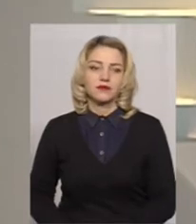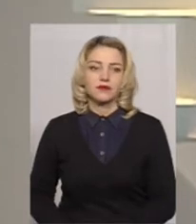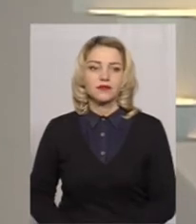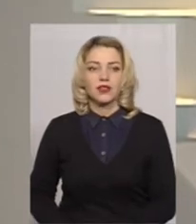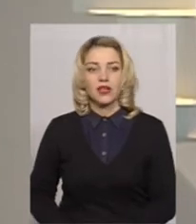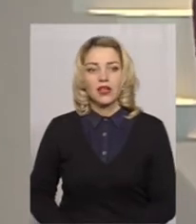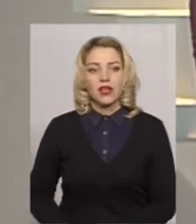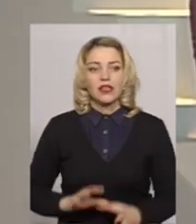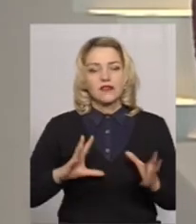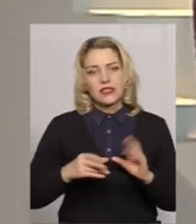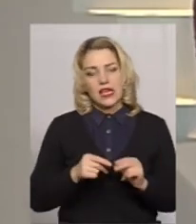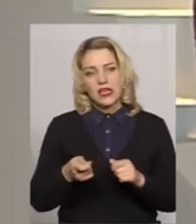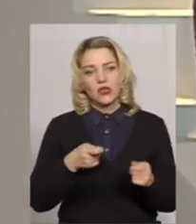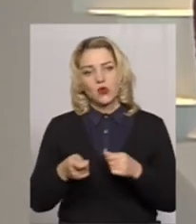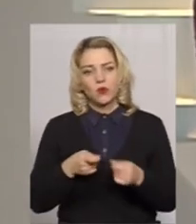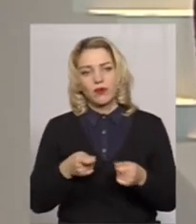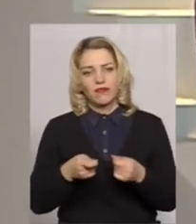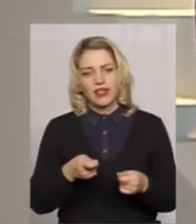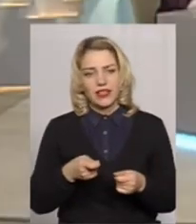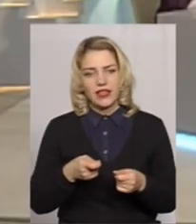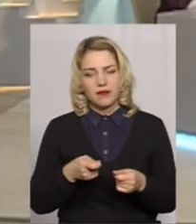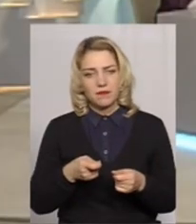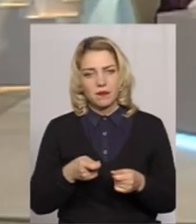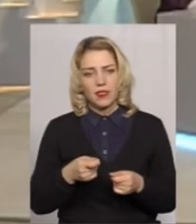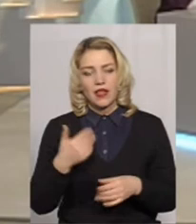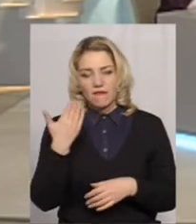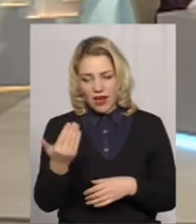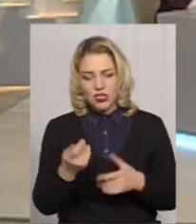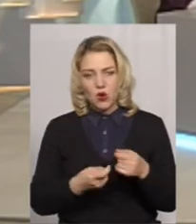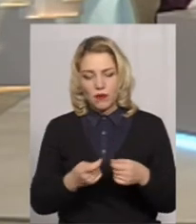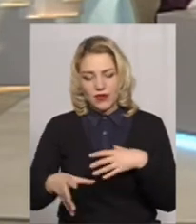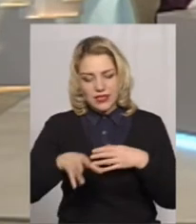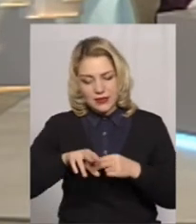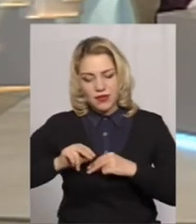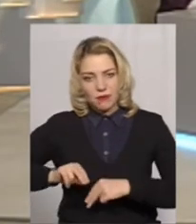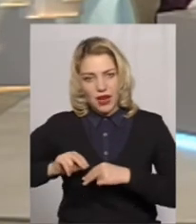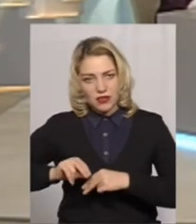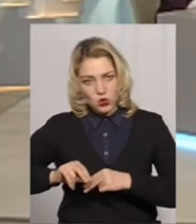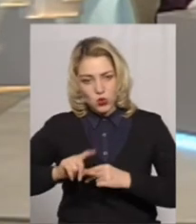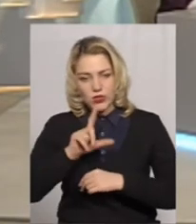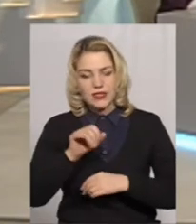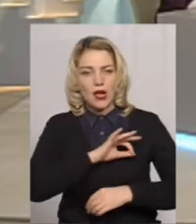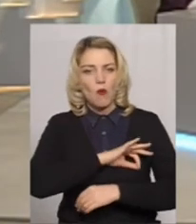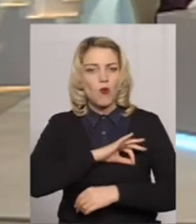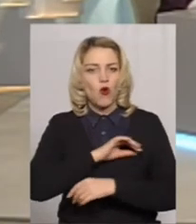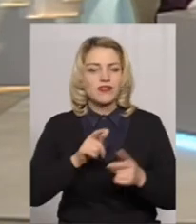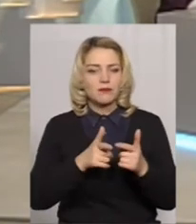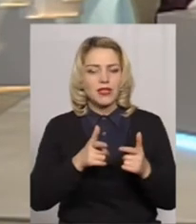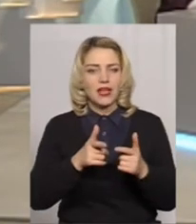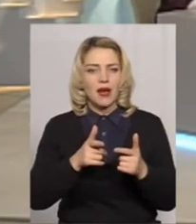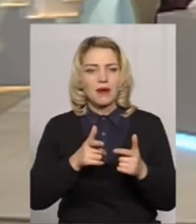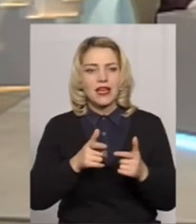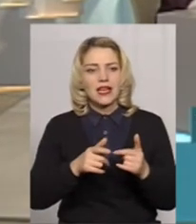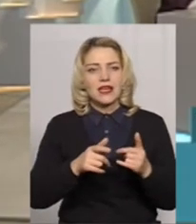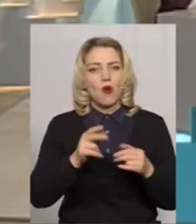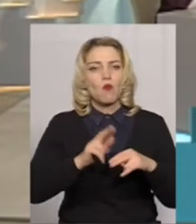Ваше управління співпрацює з профспілками будівельників?